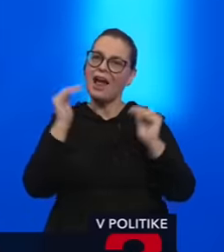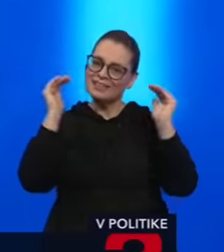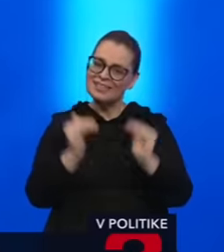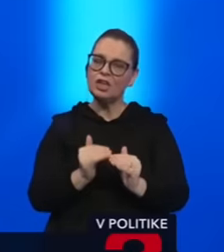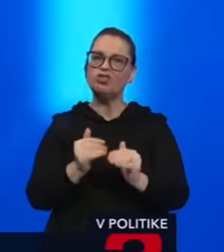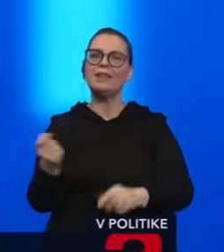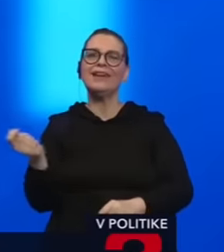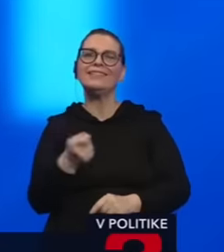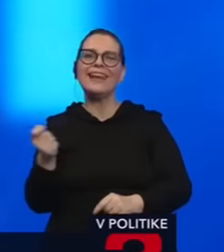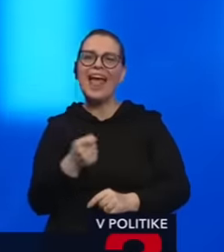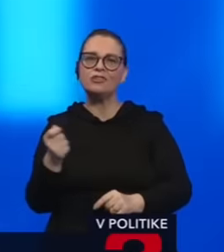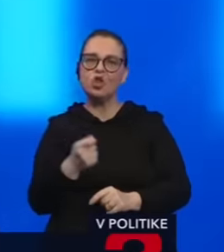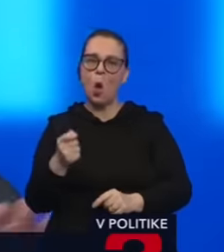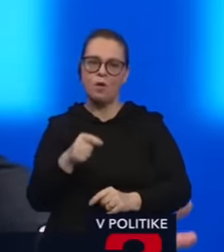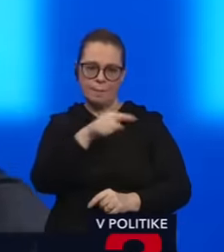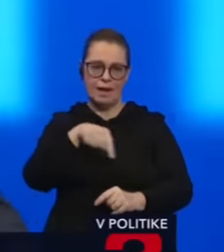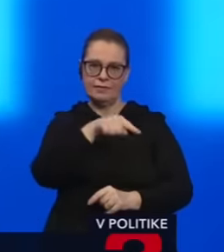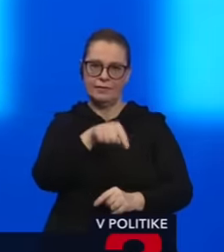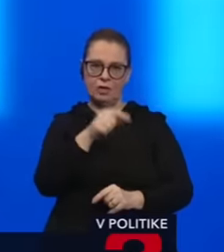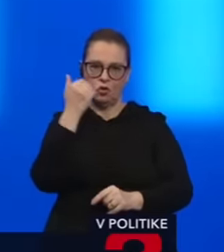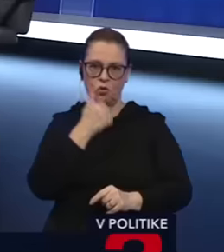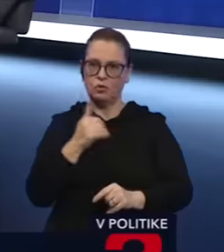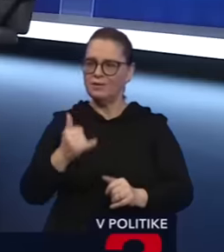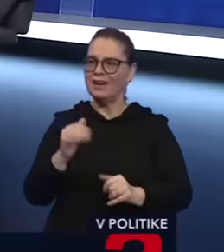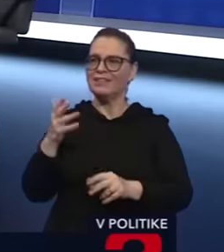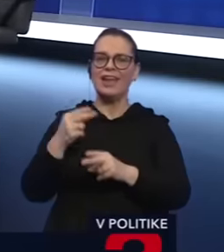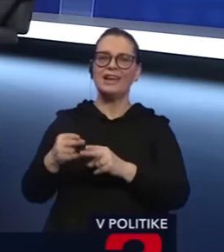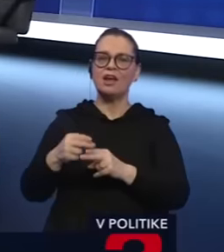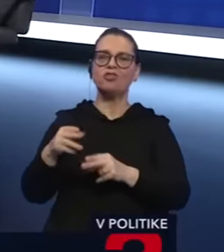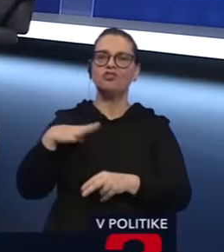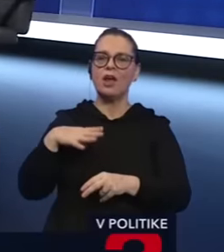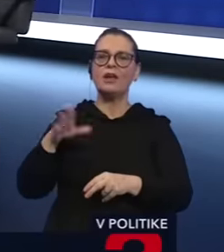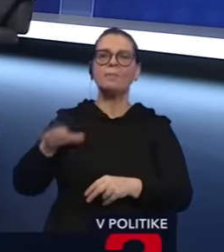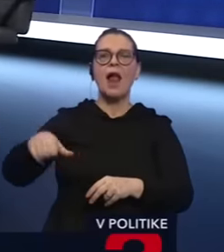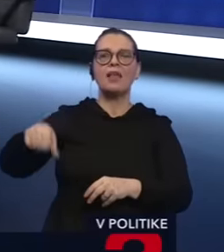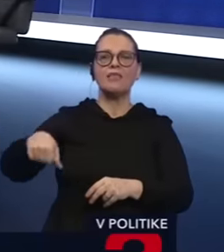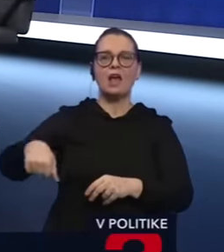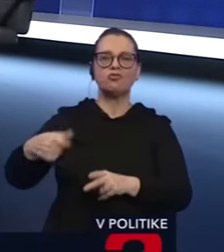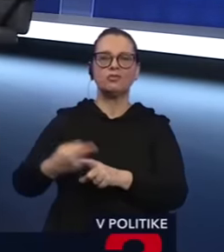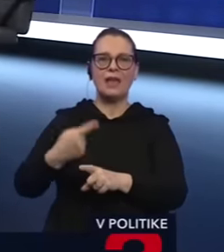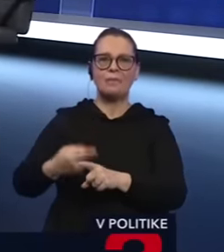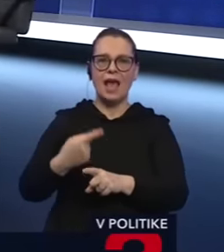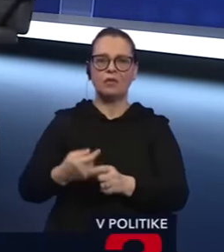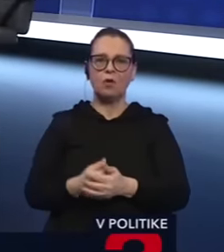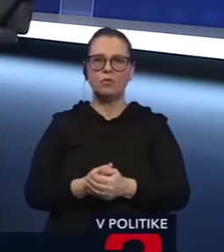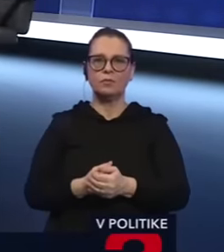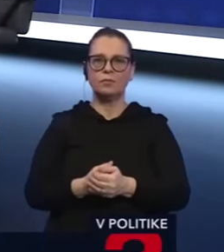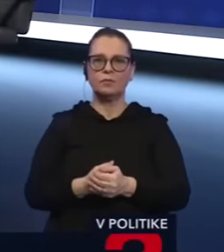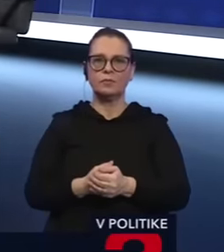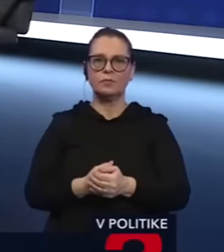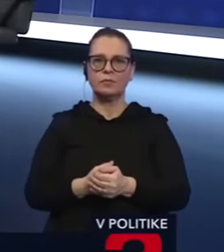zniženiu trestných sadzie práve pre tieto osoby. Nikto nerieši teraz pani, ktorá mala tašku zemiakov. Tak potom buďme,